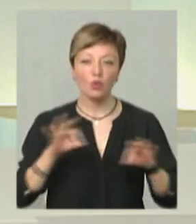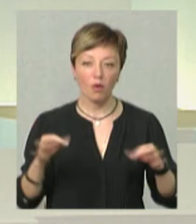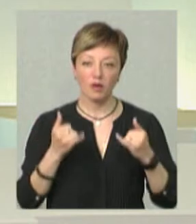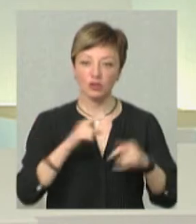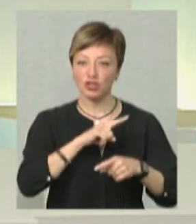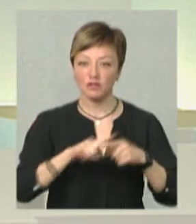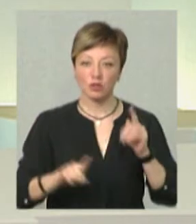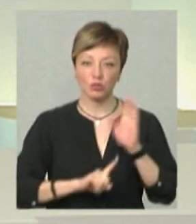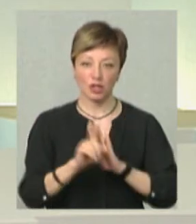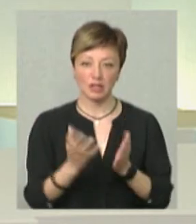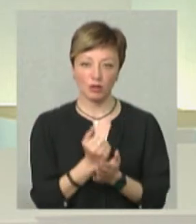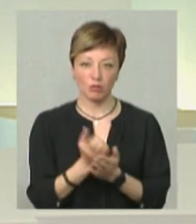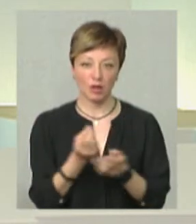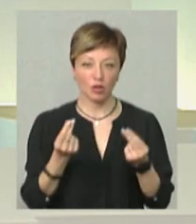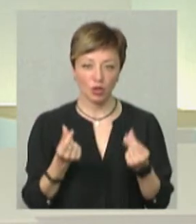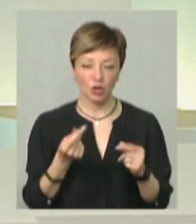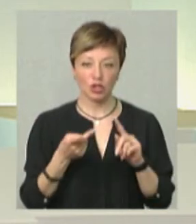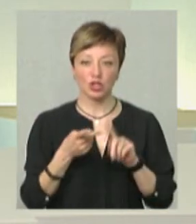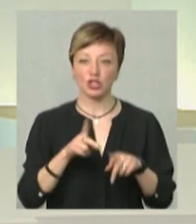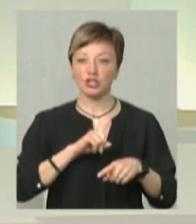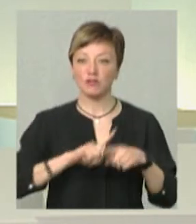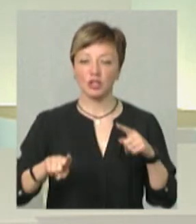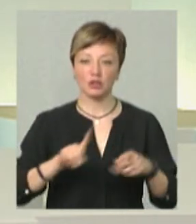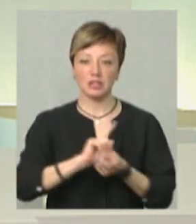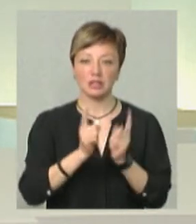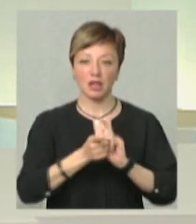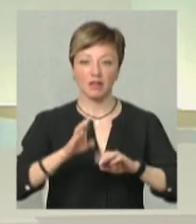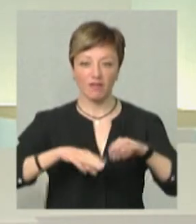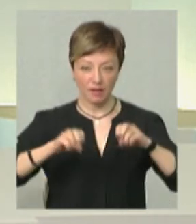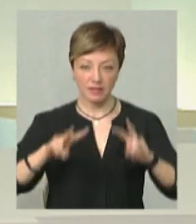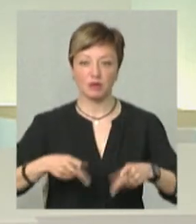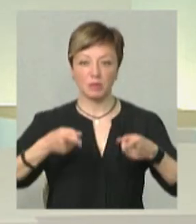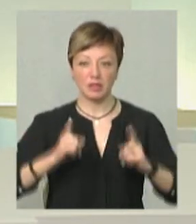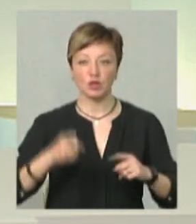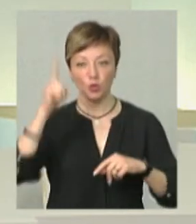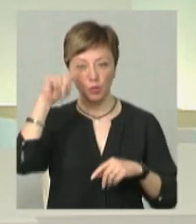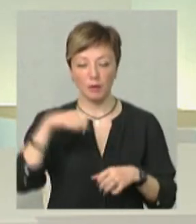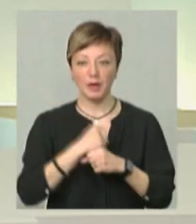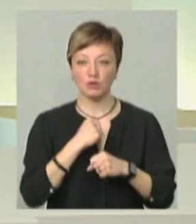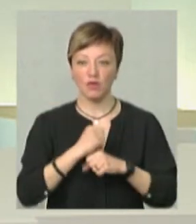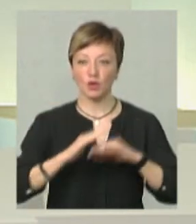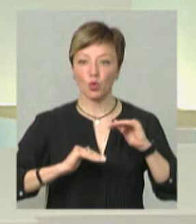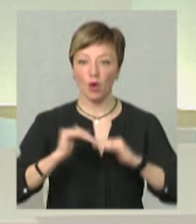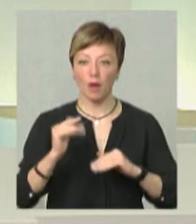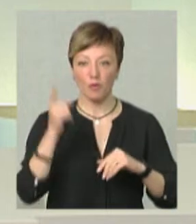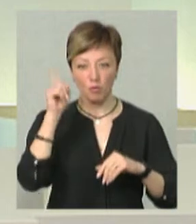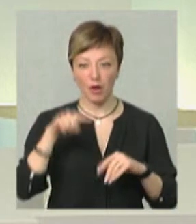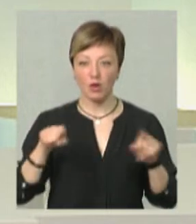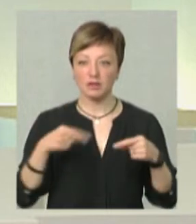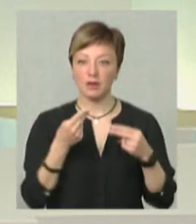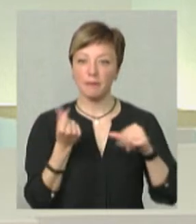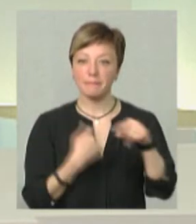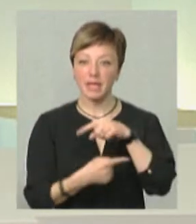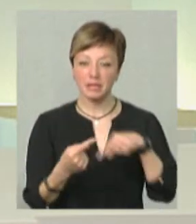для того, щоб швидко почати заробляти гроші, швидко стати фахівцем, який дійсно вміє працювати руками і вміє організувати